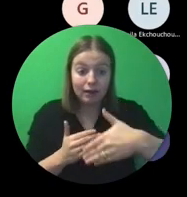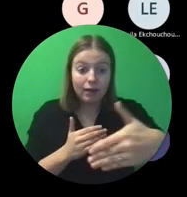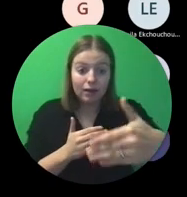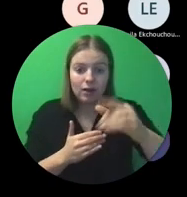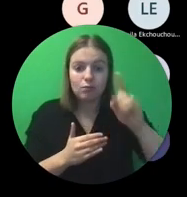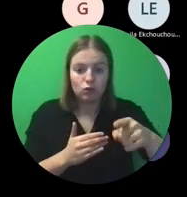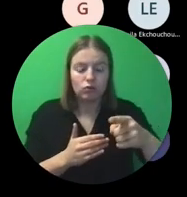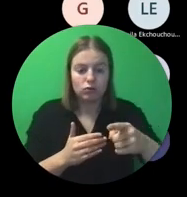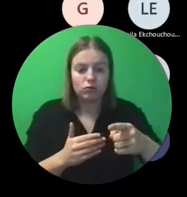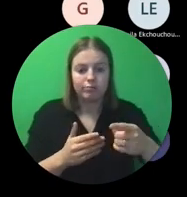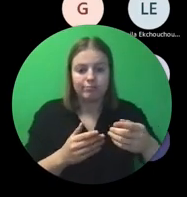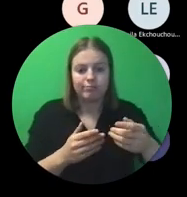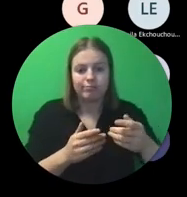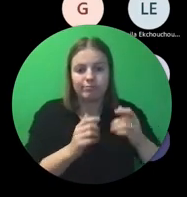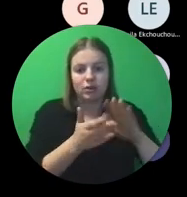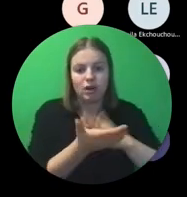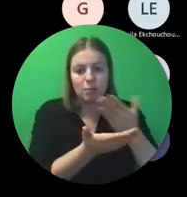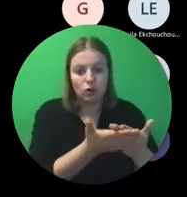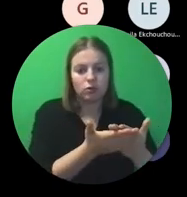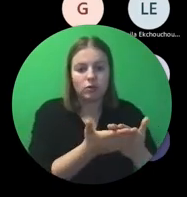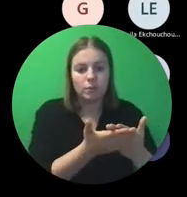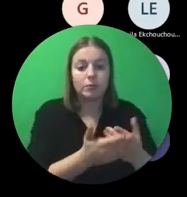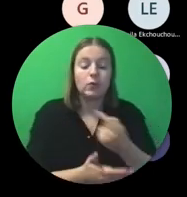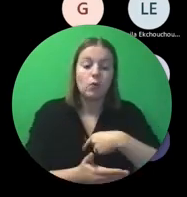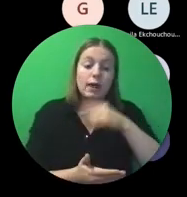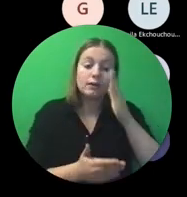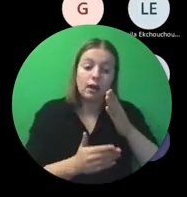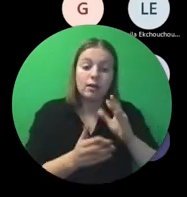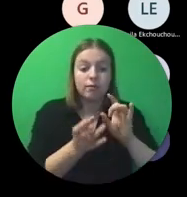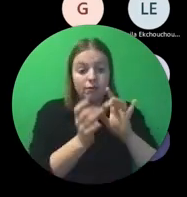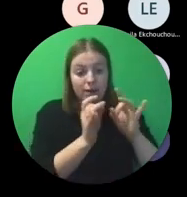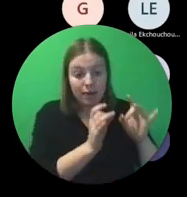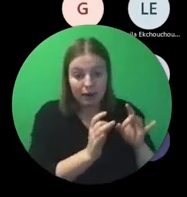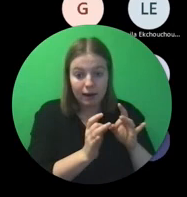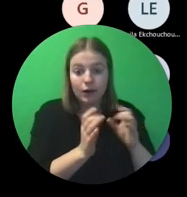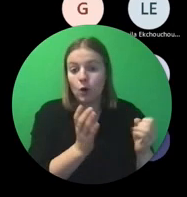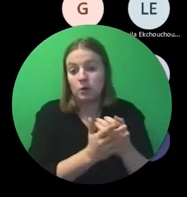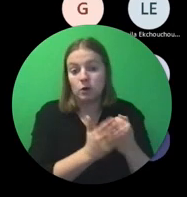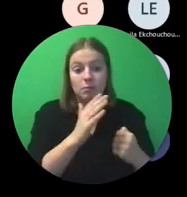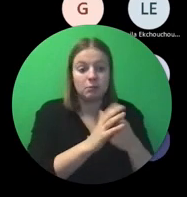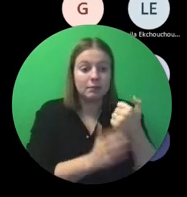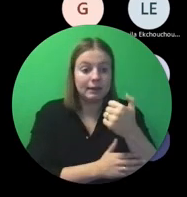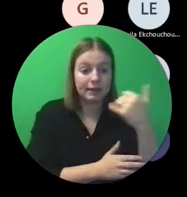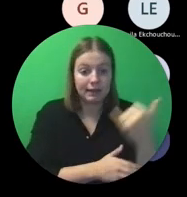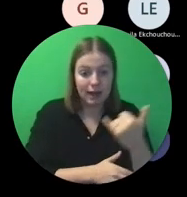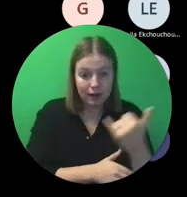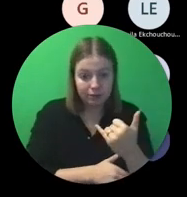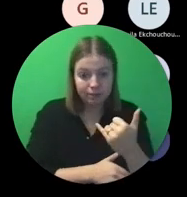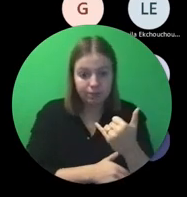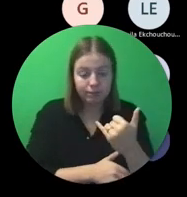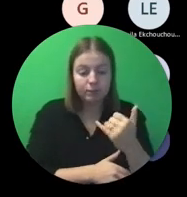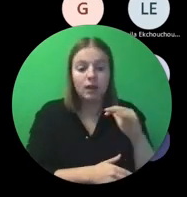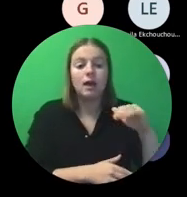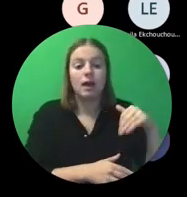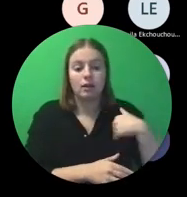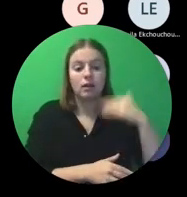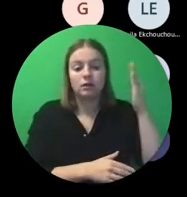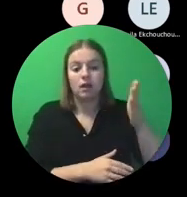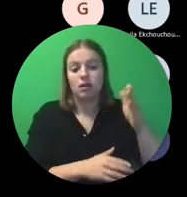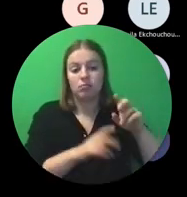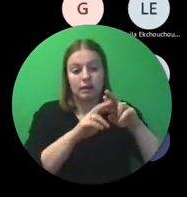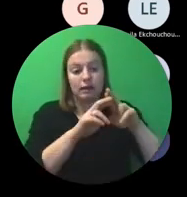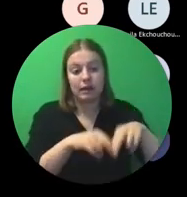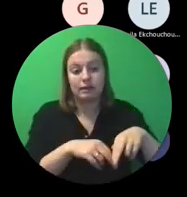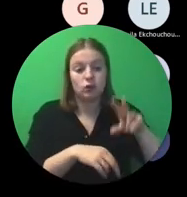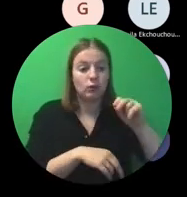Binnen dan weer 60 dagen krijg je van ons feedback. En dan wordt het saldo betaald.